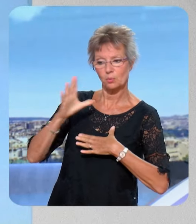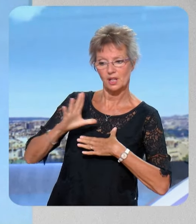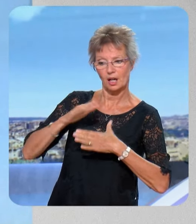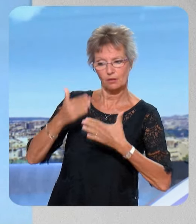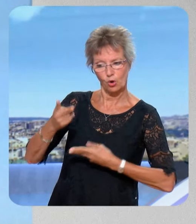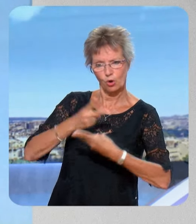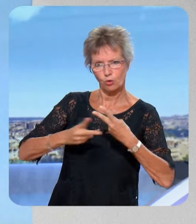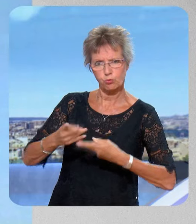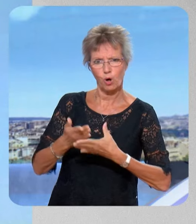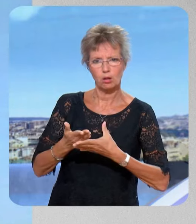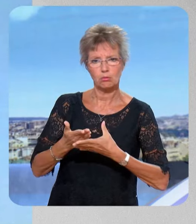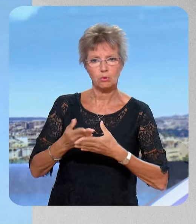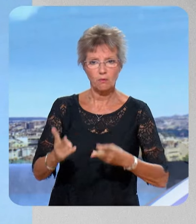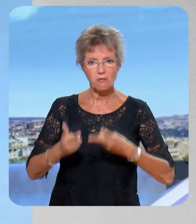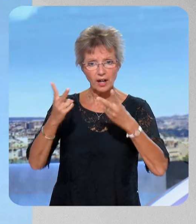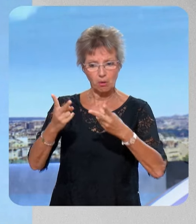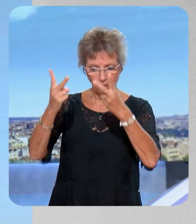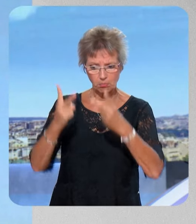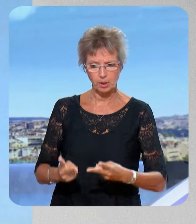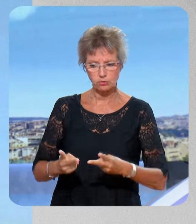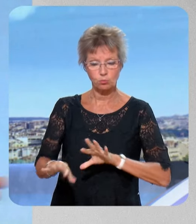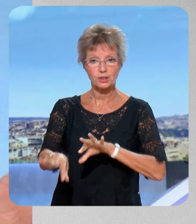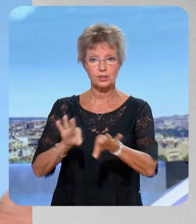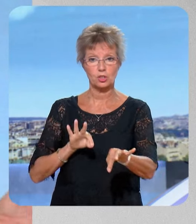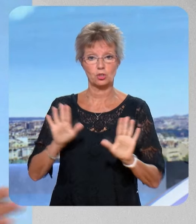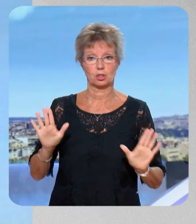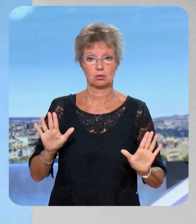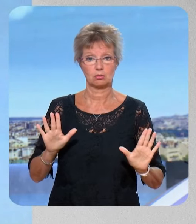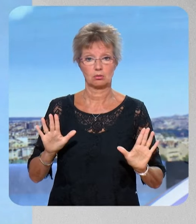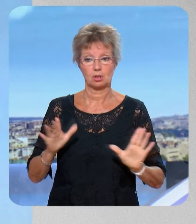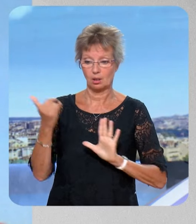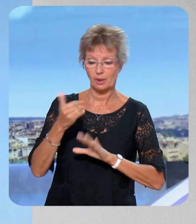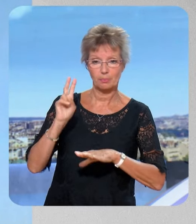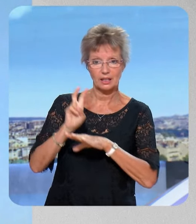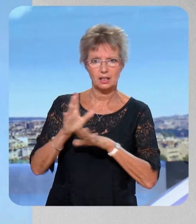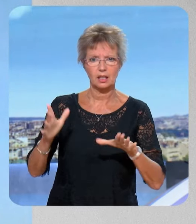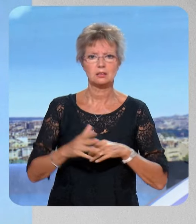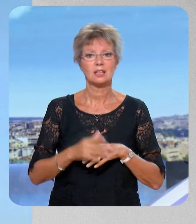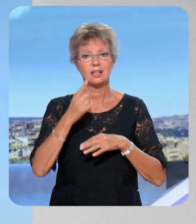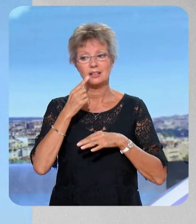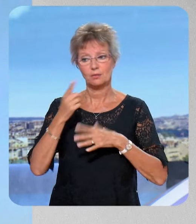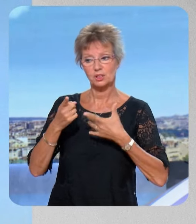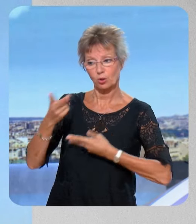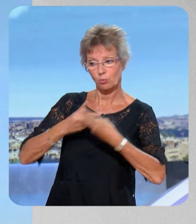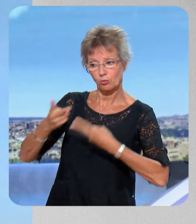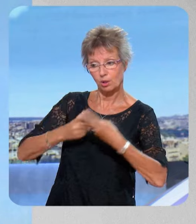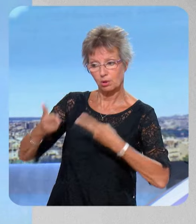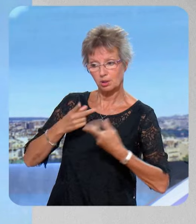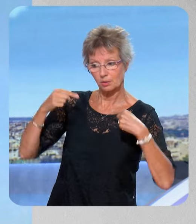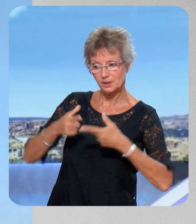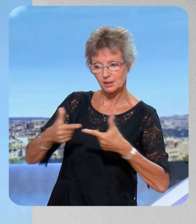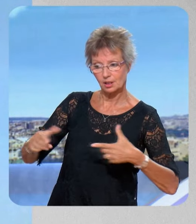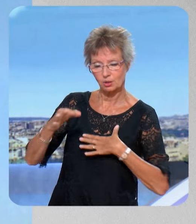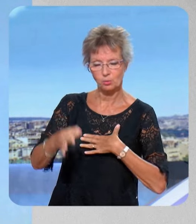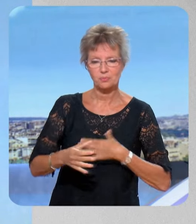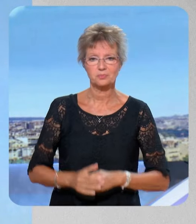Finances de Valorien. Je les déchire, donc vous n'ayez pas de raison que vous les ayez. Elles ont été envoyées aux différents ministères déjà. Voilà, c'est ça. Bon, et